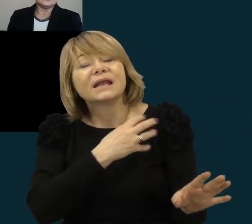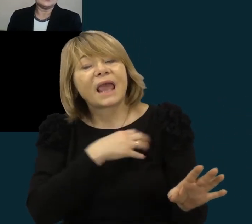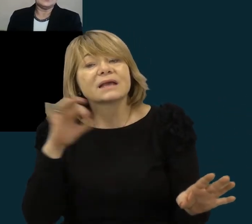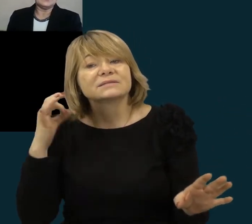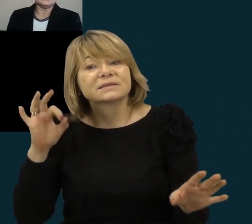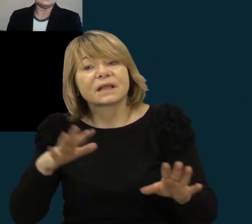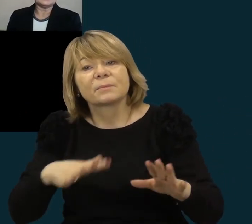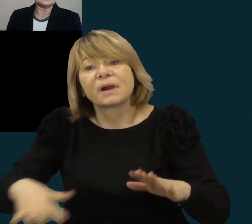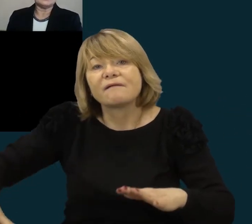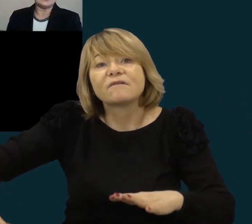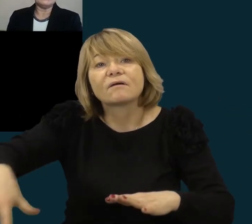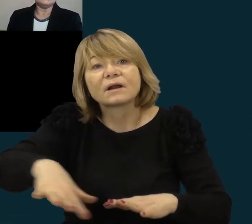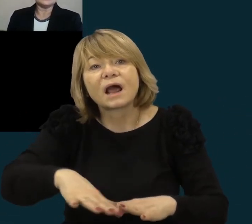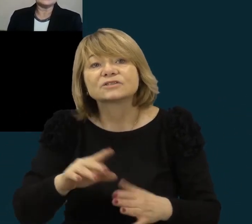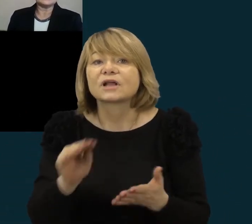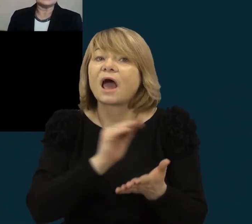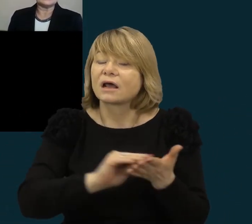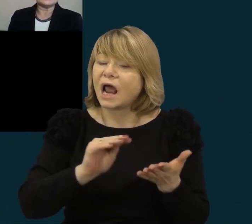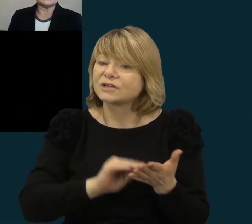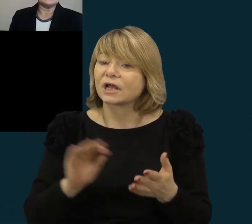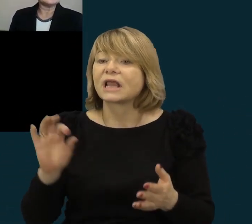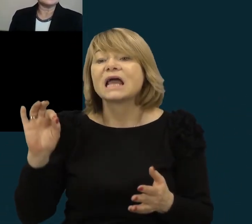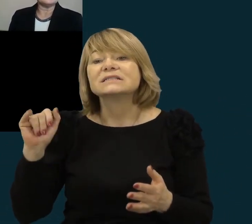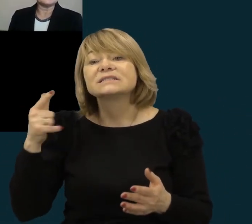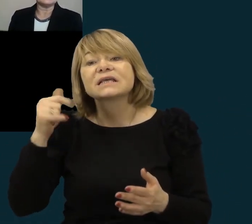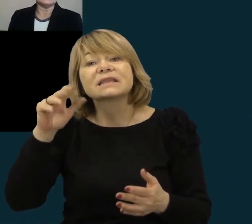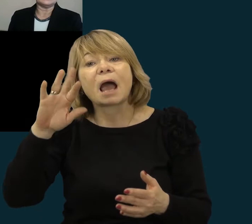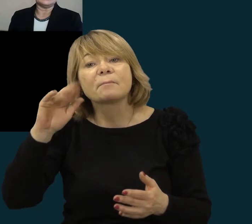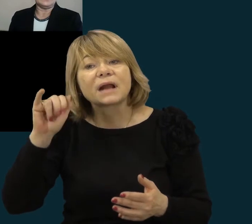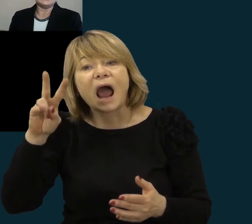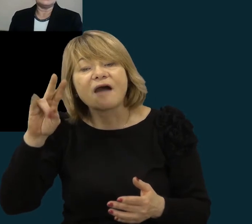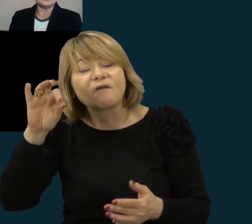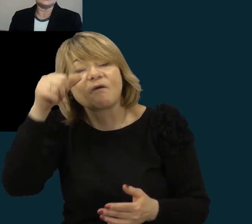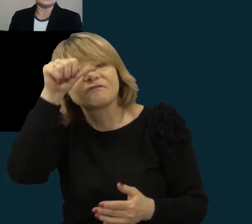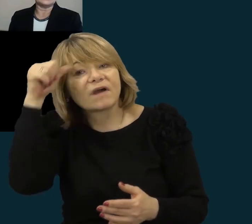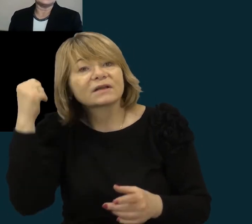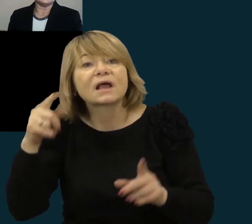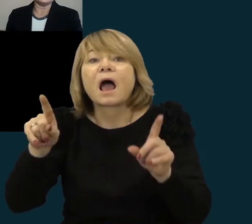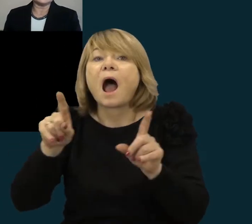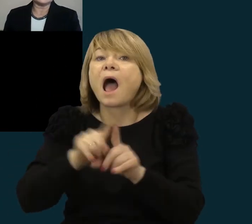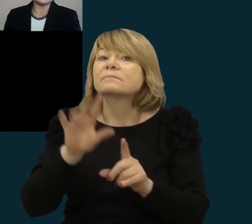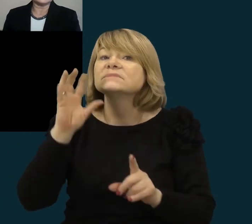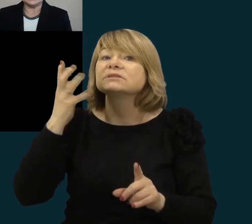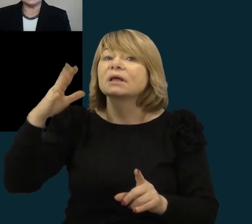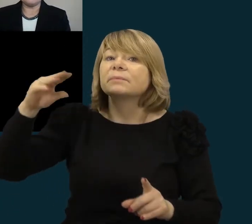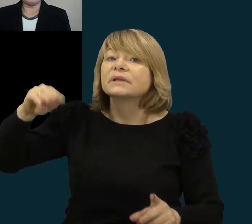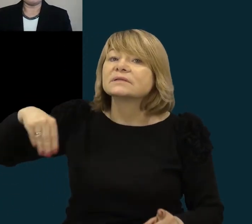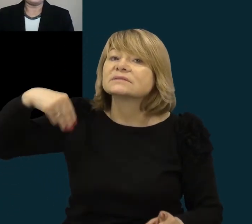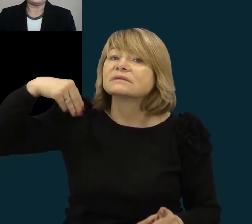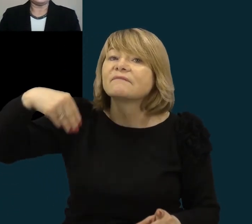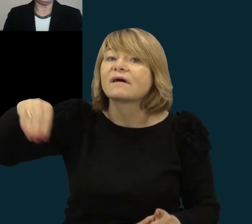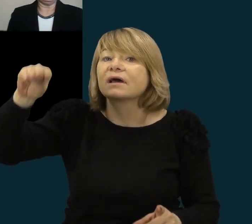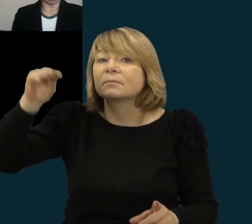rašė, kad sidabravo vardas, kaip sidabrinis varpas, nuolatą taidimą, nostalgijos parnaiks.